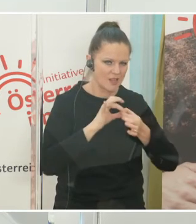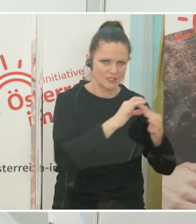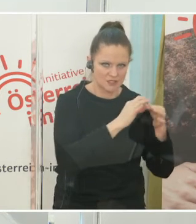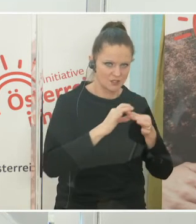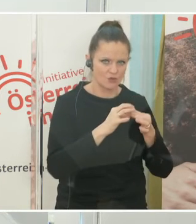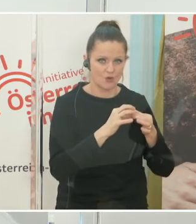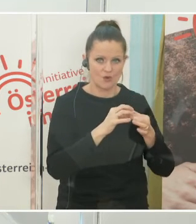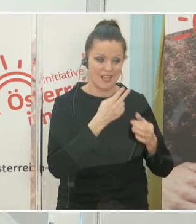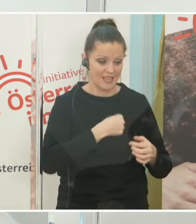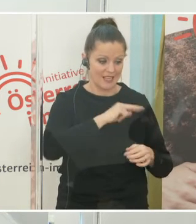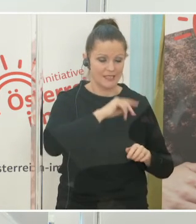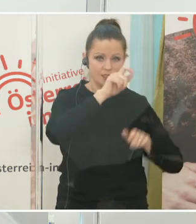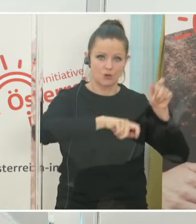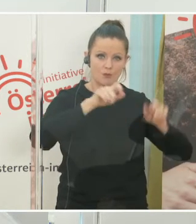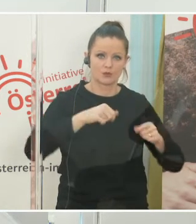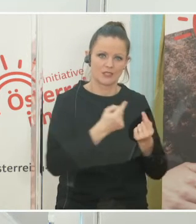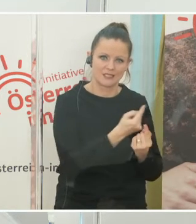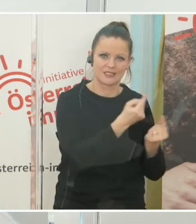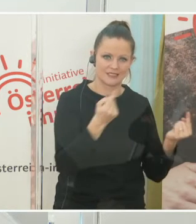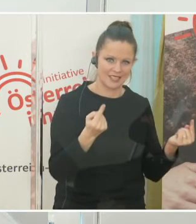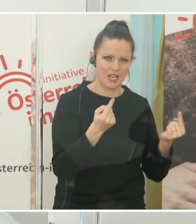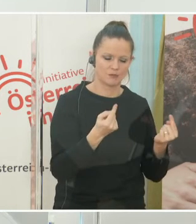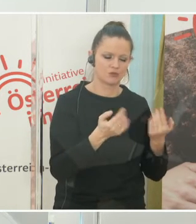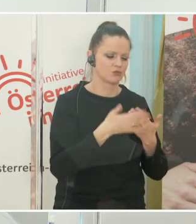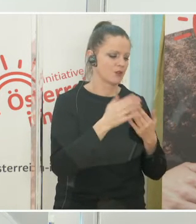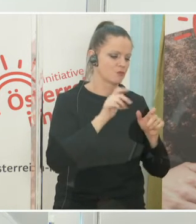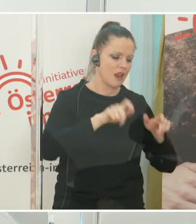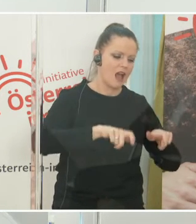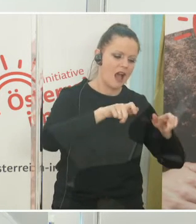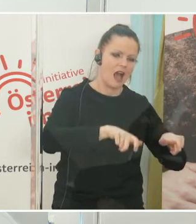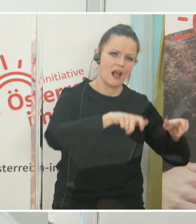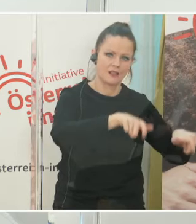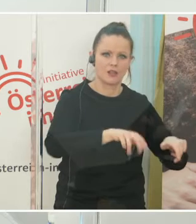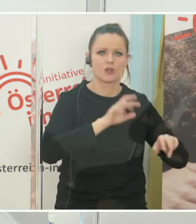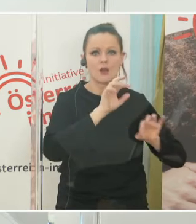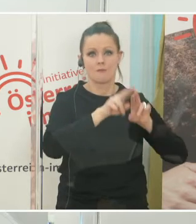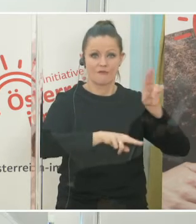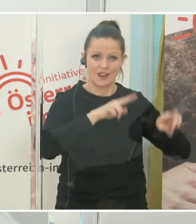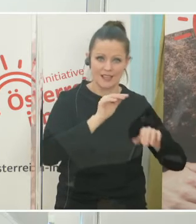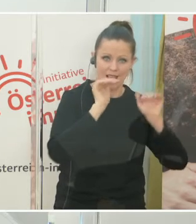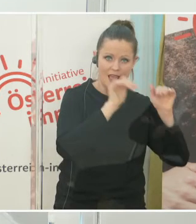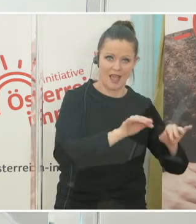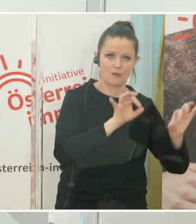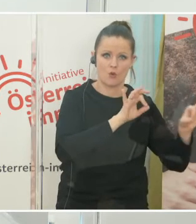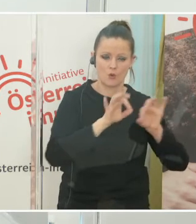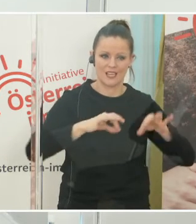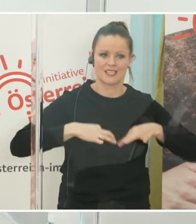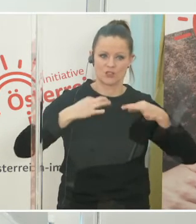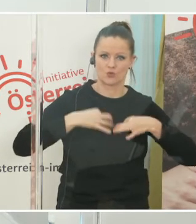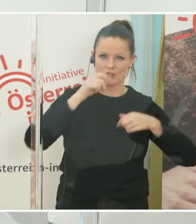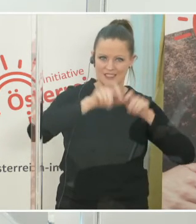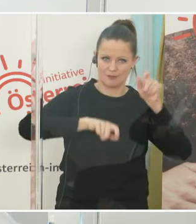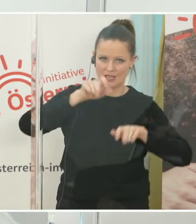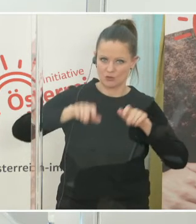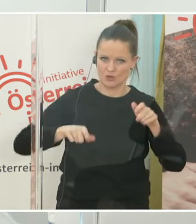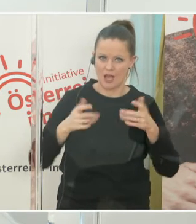eben diese Risikopersonen, die in Alten- und Pflegeheimen, aber auch das Gesundheitspersonal in